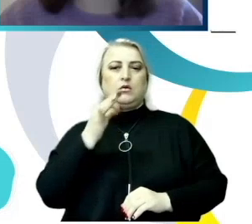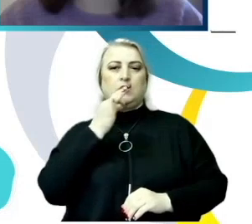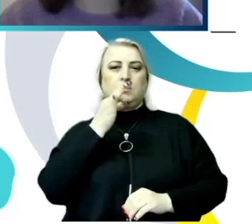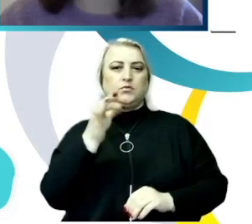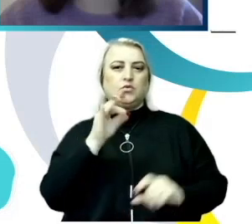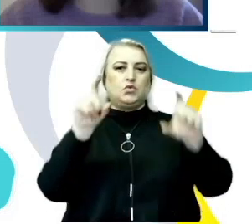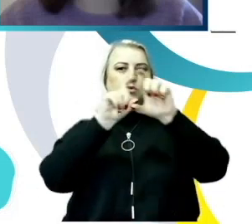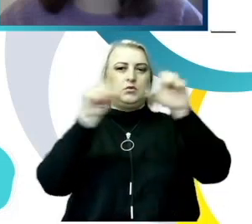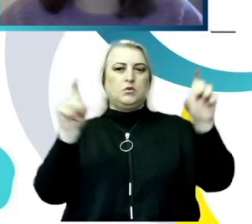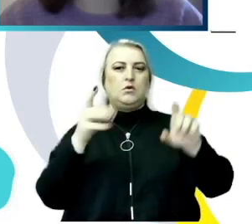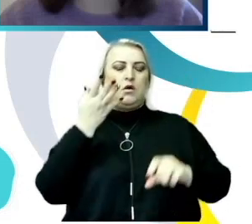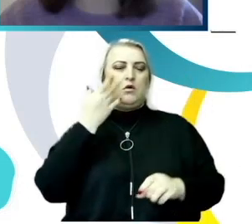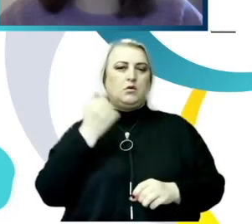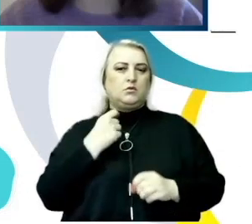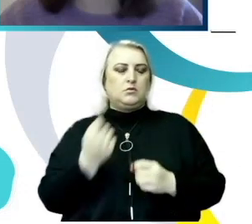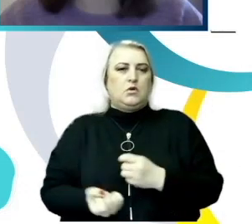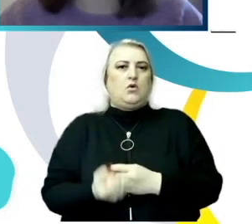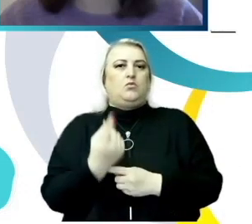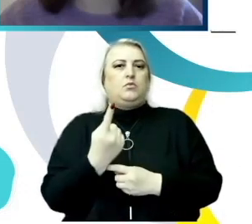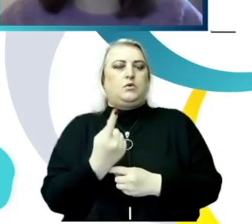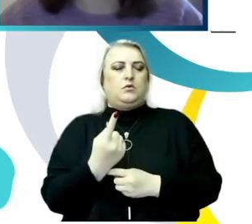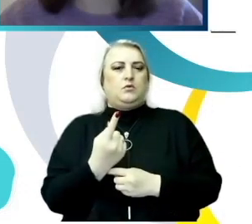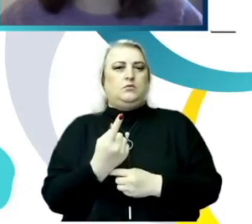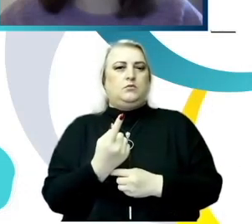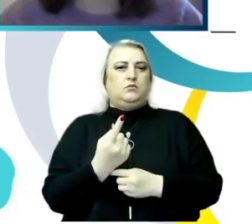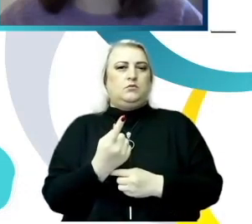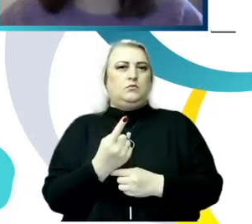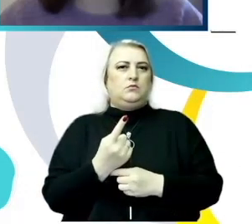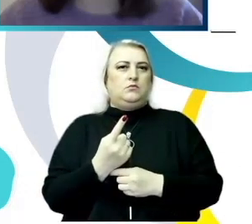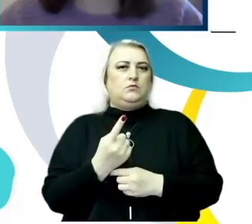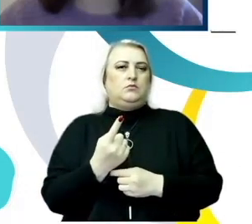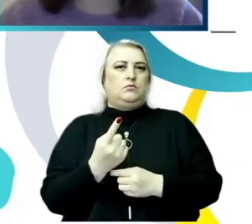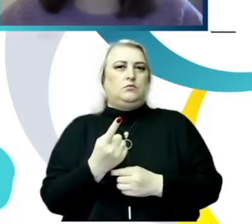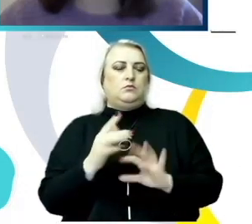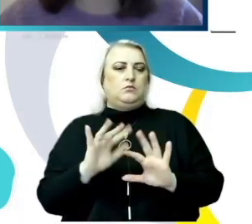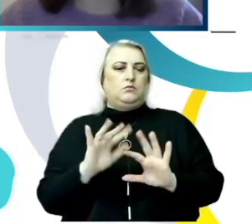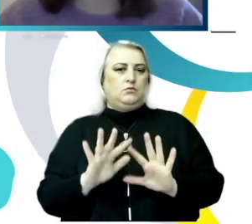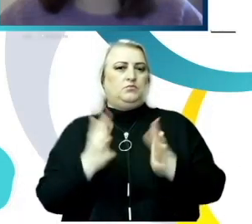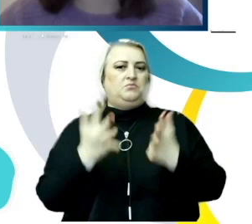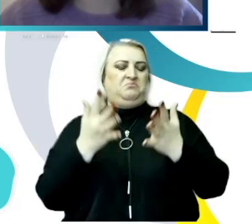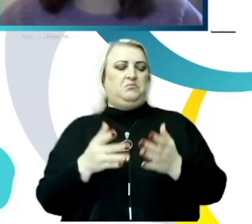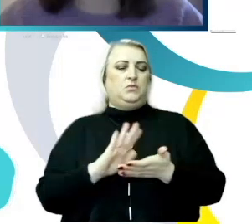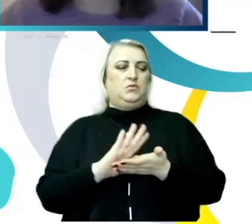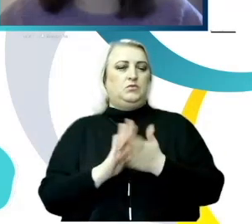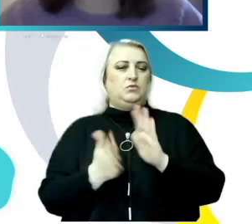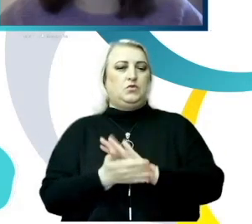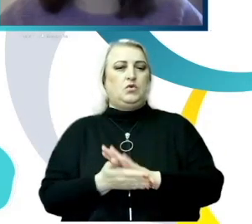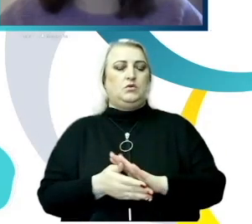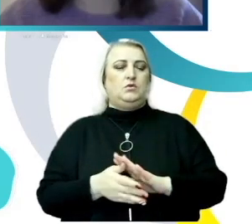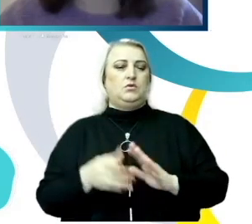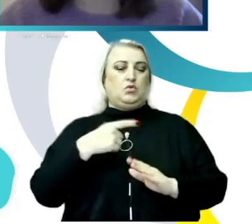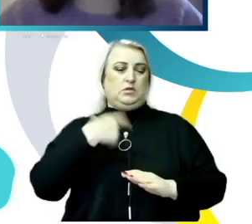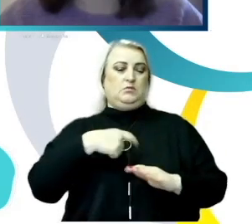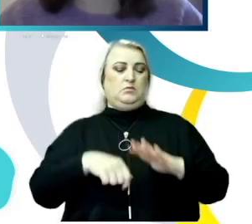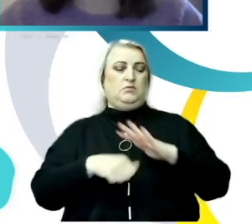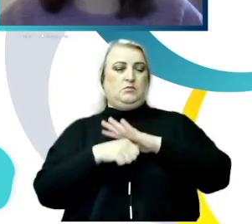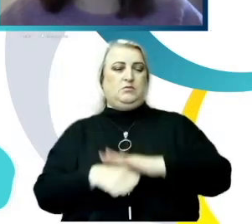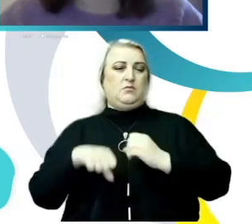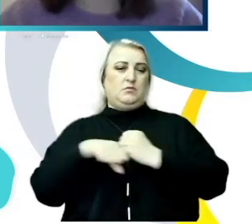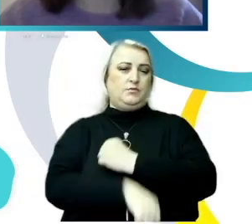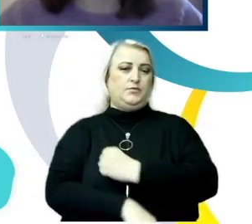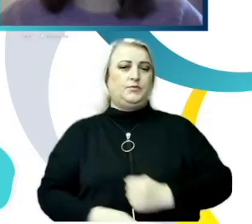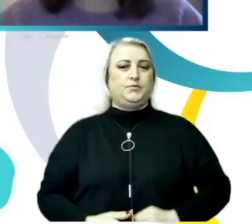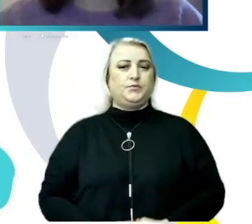atunci când a apărut, s-a aflat, s-au întâmplat anumite cazuri de hărțuierii sexuale. Rodica, ai cuvânt.